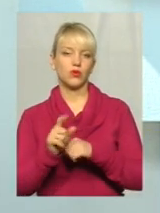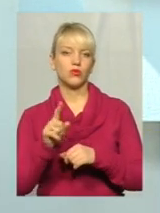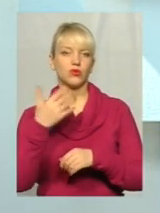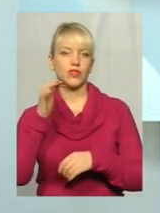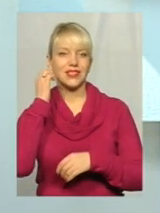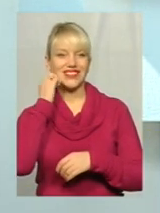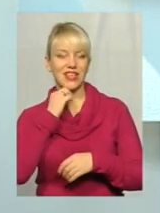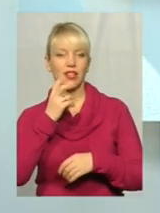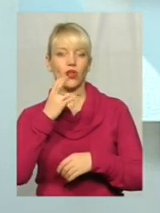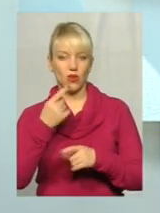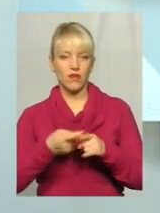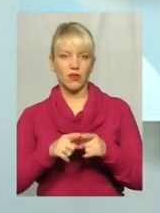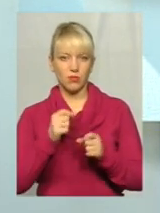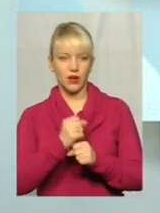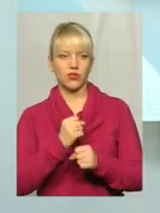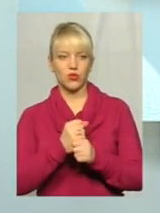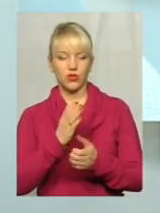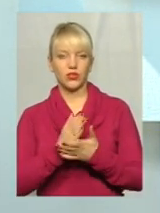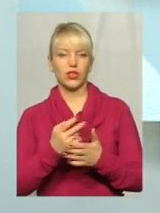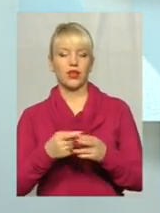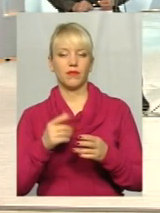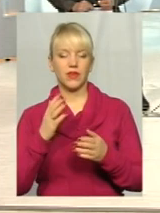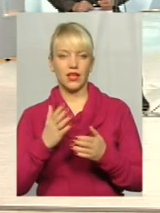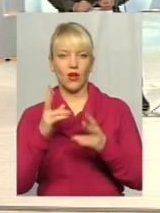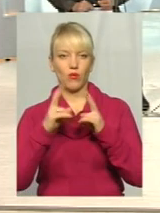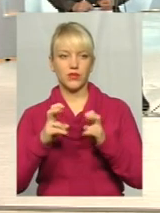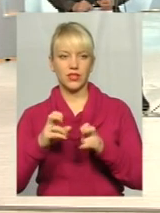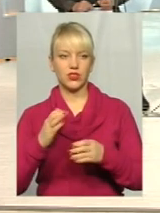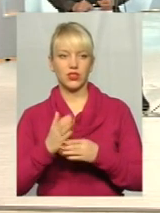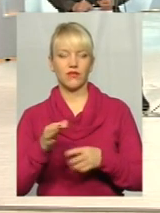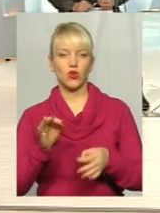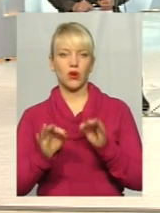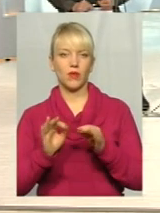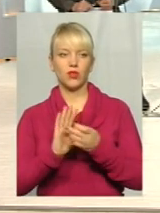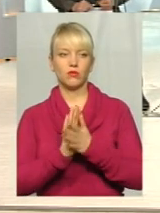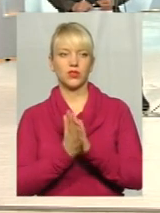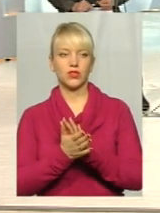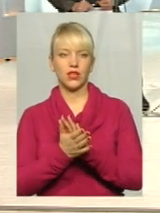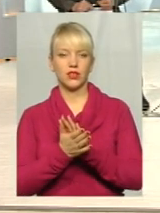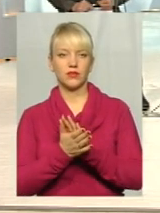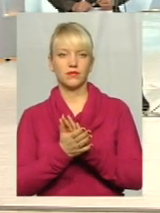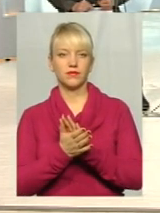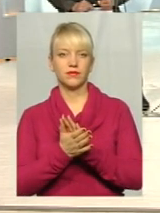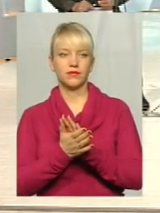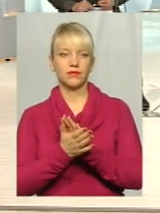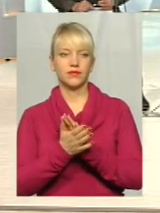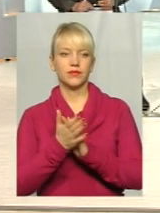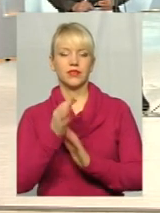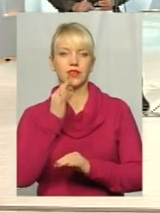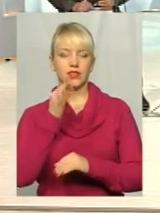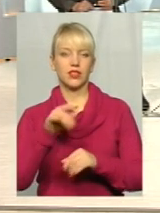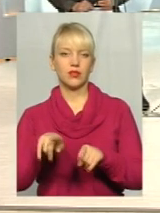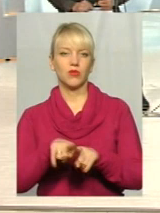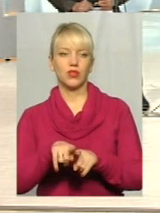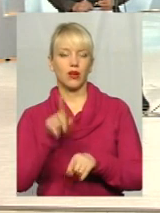старий, але ж він працює. Працює, прийшов обстеження, в нормальному стані. Скажімо, поки що